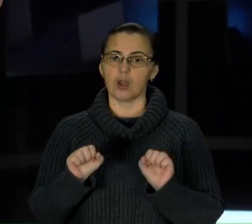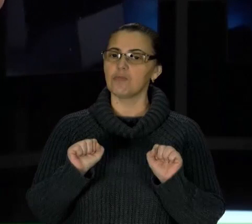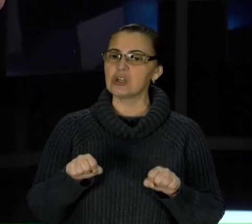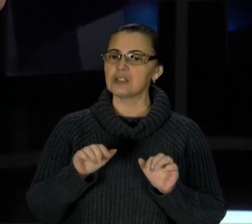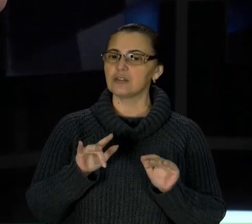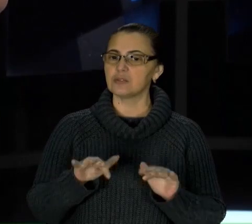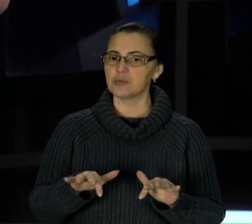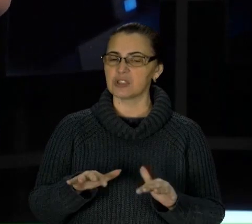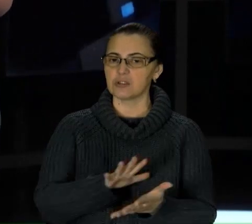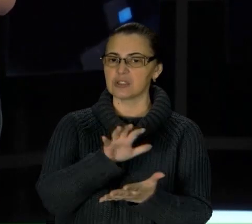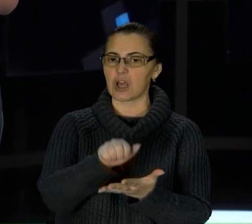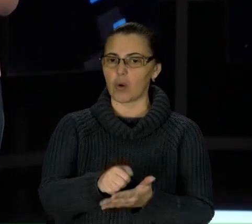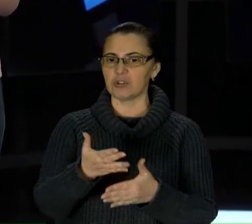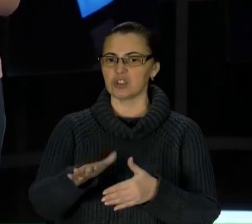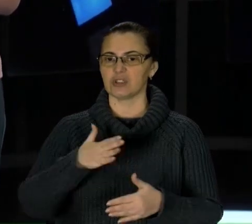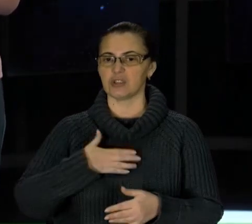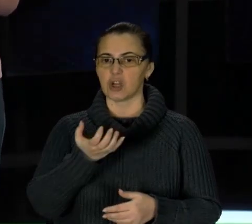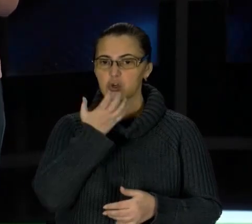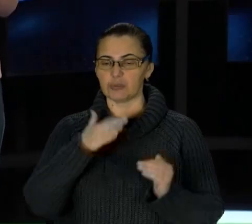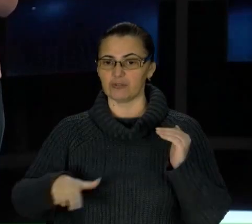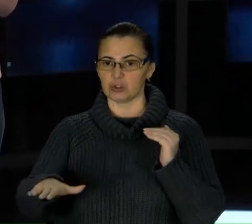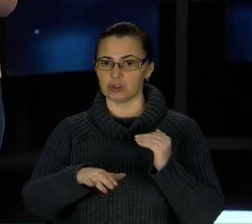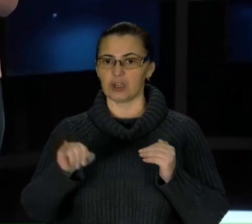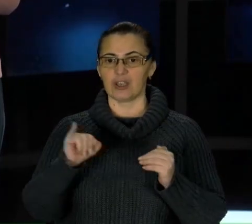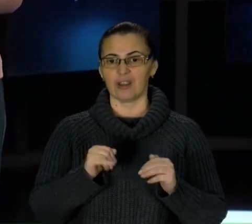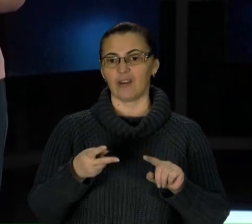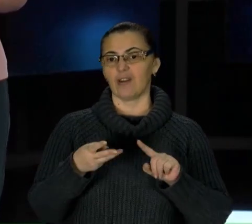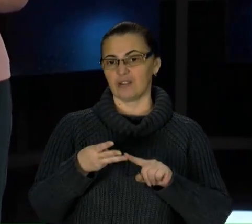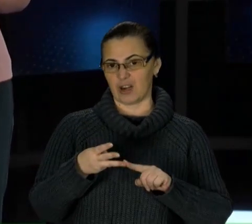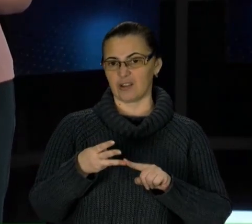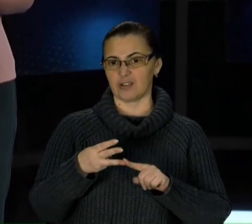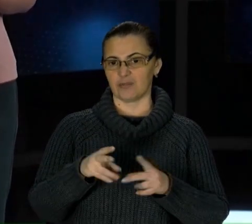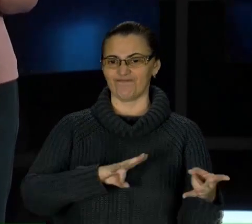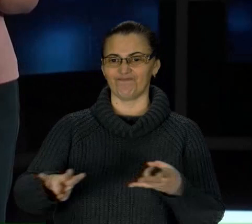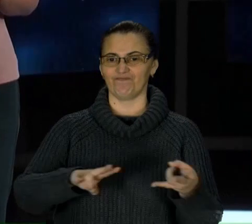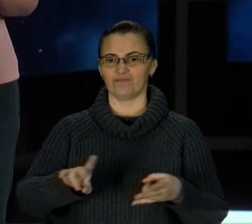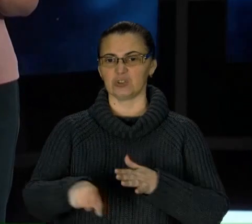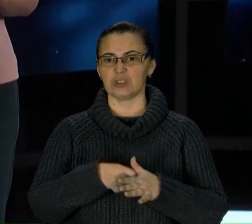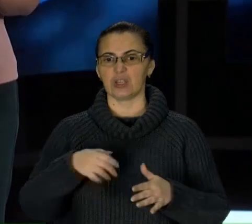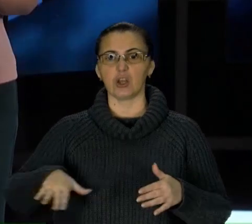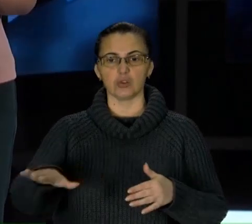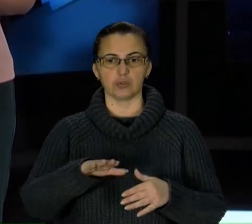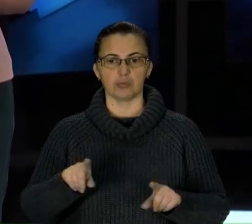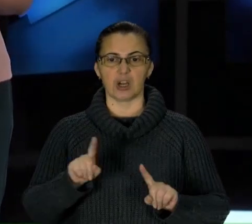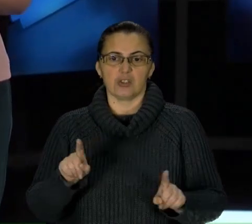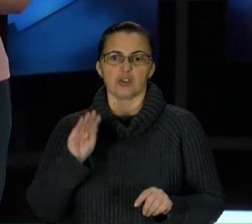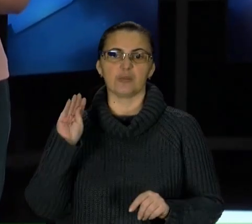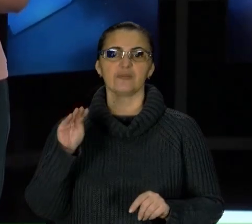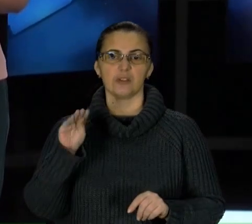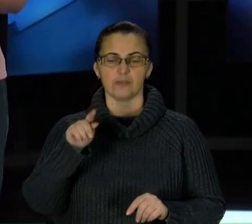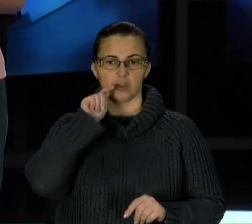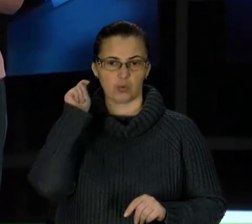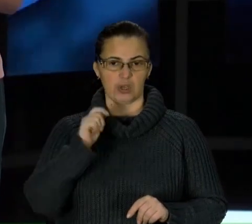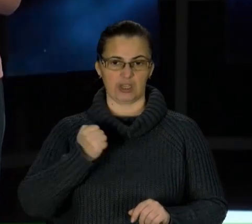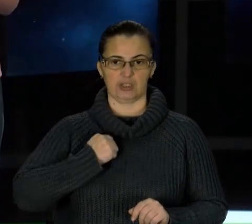операція із захопленням частини нашого півдня. І третя – провокація на Донбасі. Аби звинуватити українських